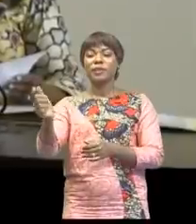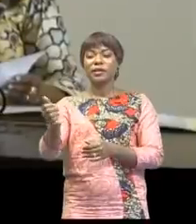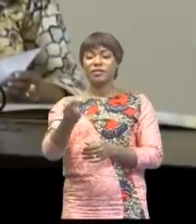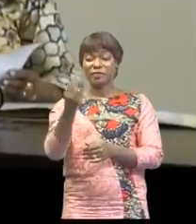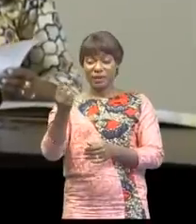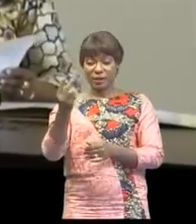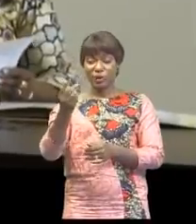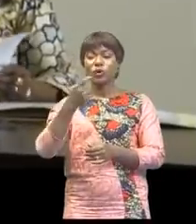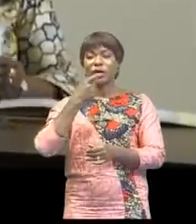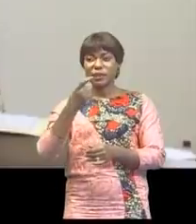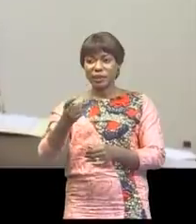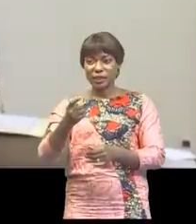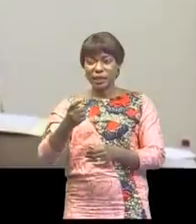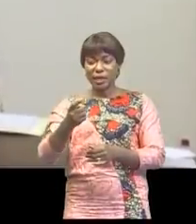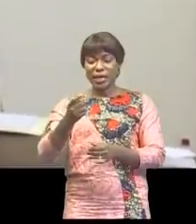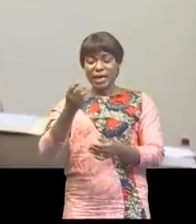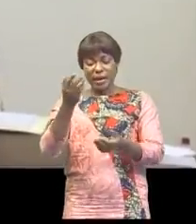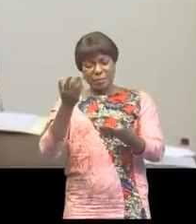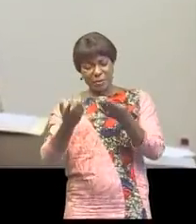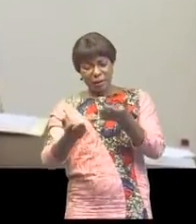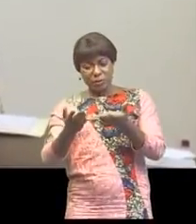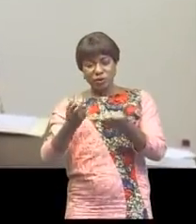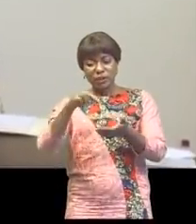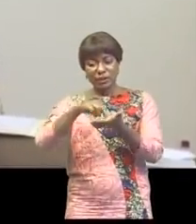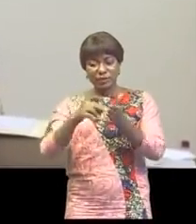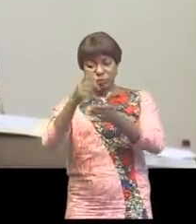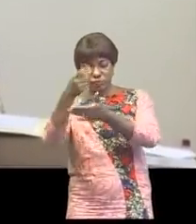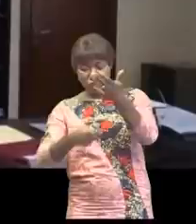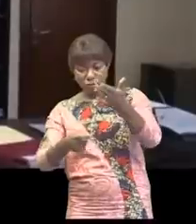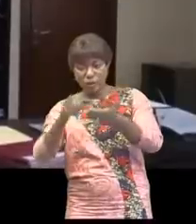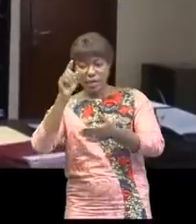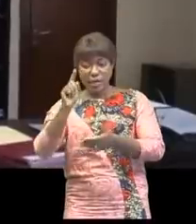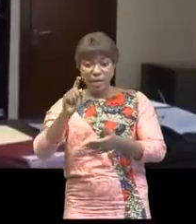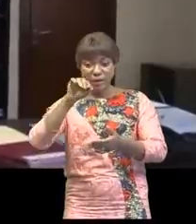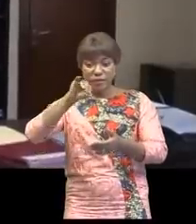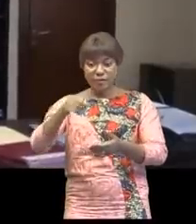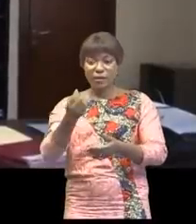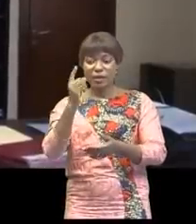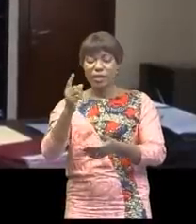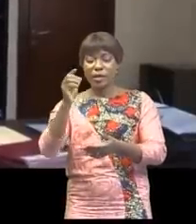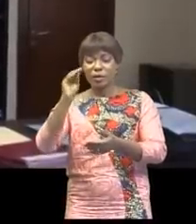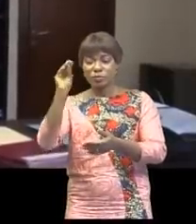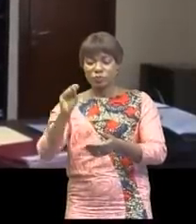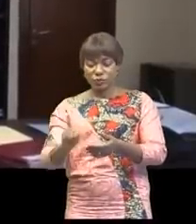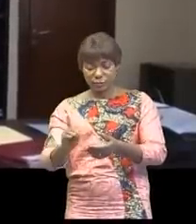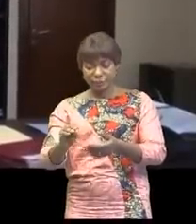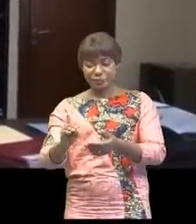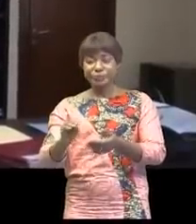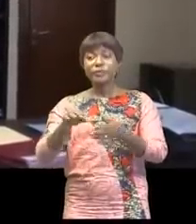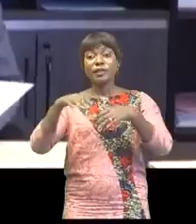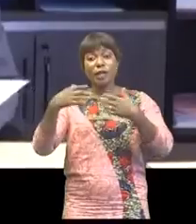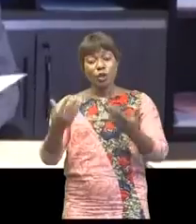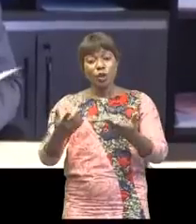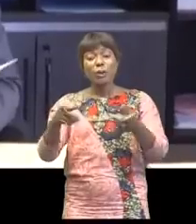dégage une dépréciation de 1,01% à l'indicatif et des 0,51% au parallèle. Alors